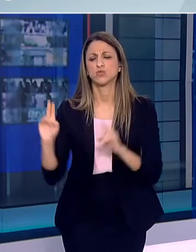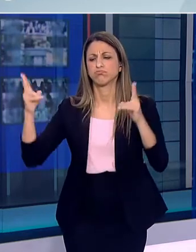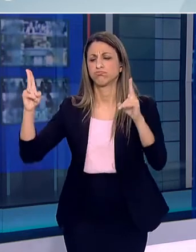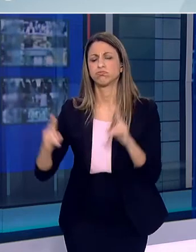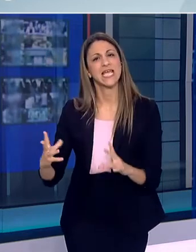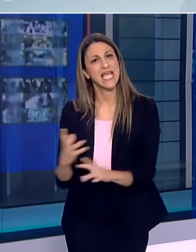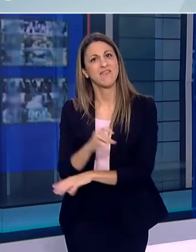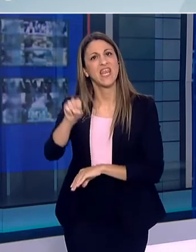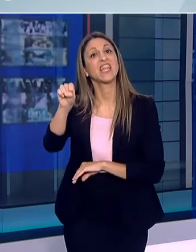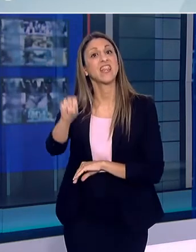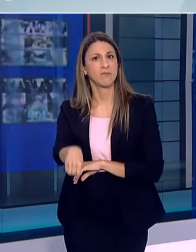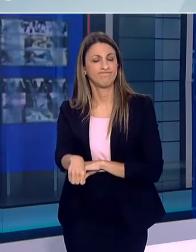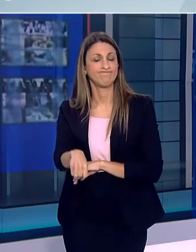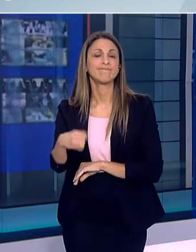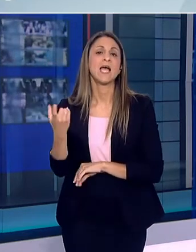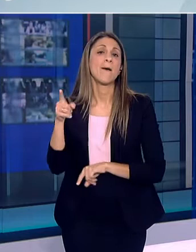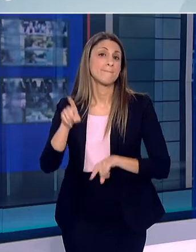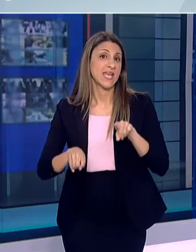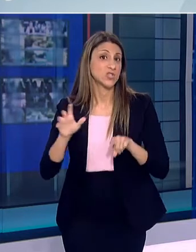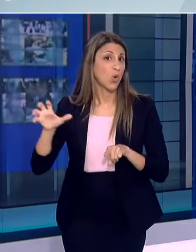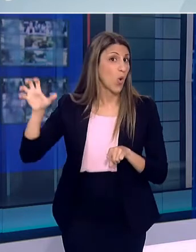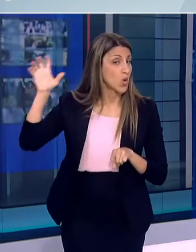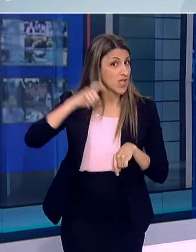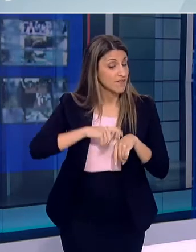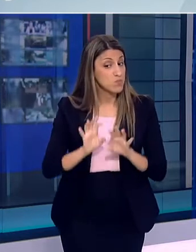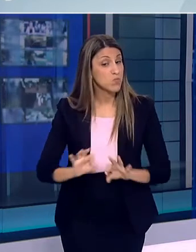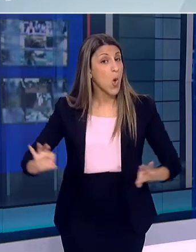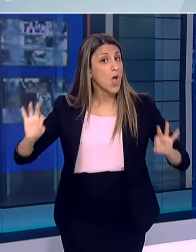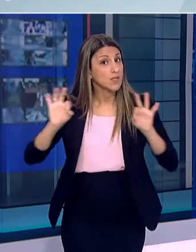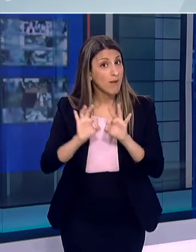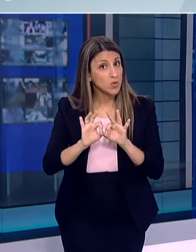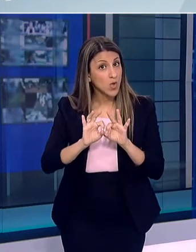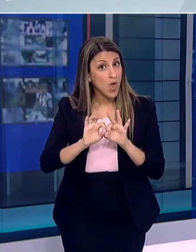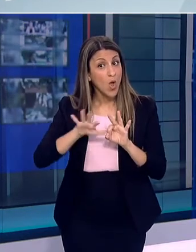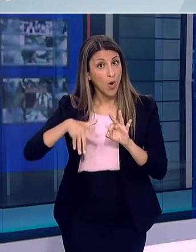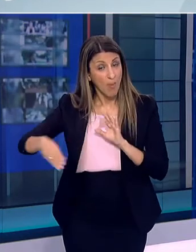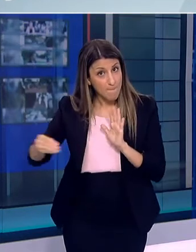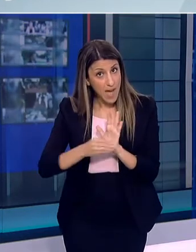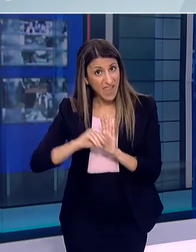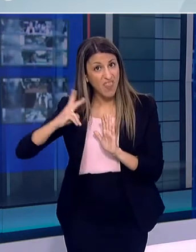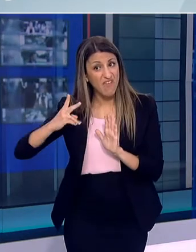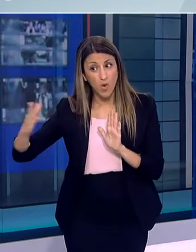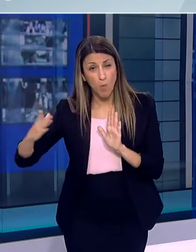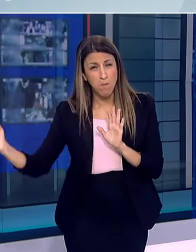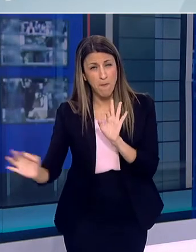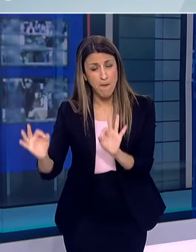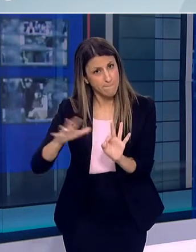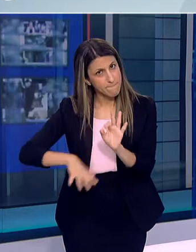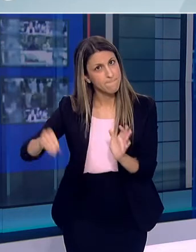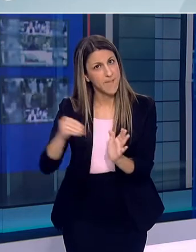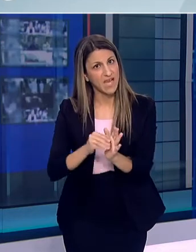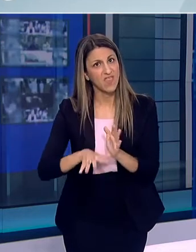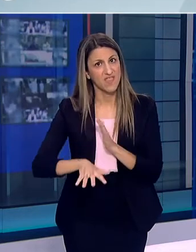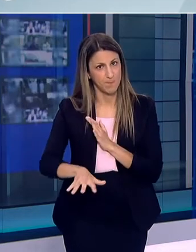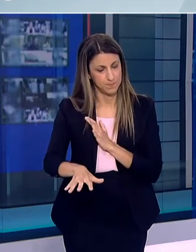Οι οποίες όμως ήδη ετοιμάζονται για ένα δεύτερο κύμα. Σύμφωνα με τη Διευθύντρια του Ευρωπαϊκού Κέντρου Ελέγχων